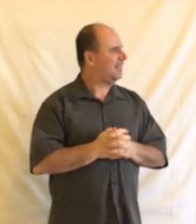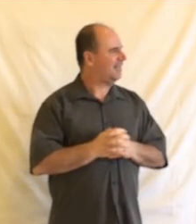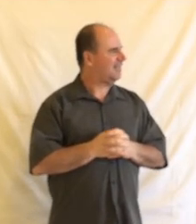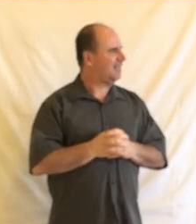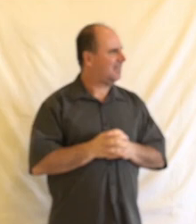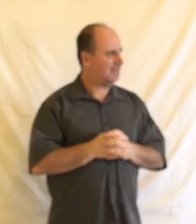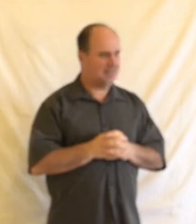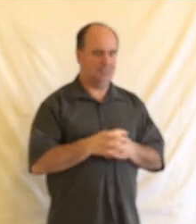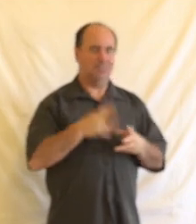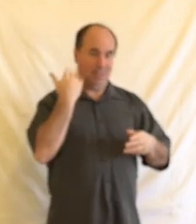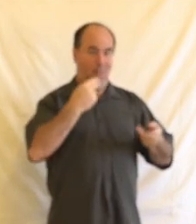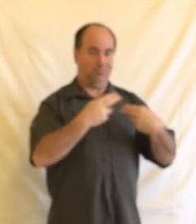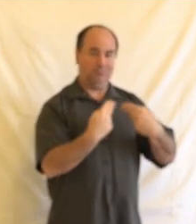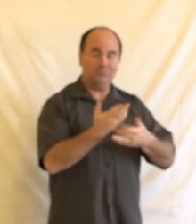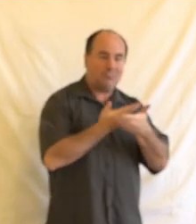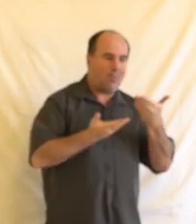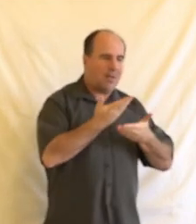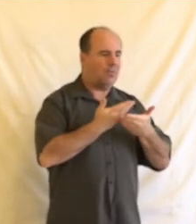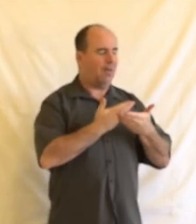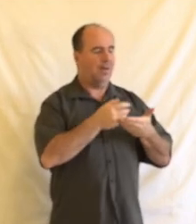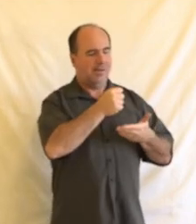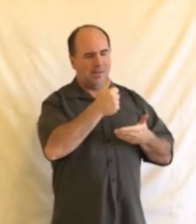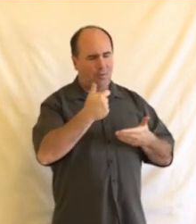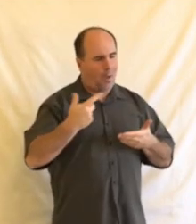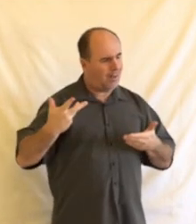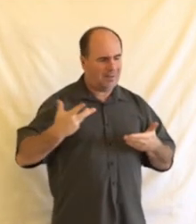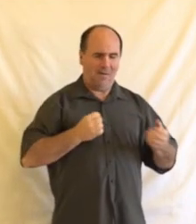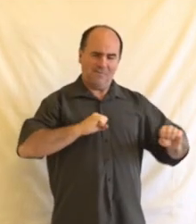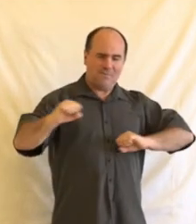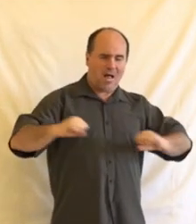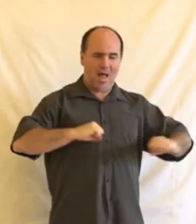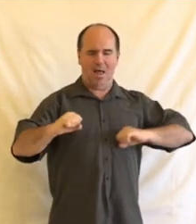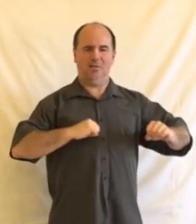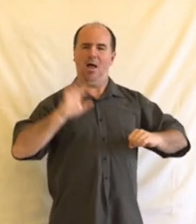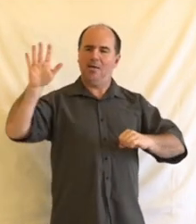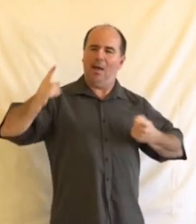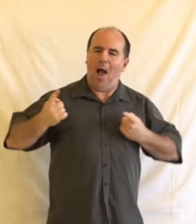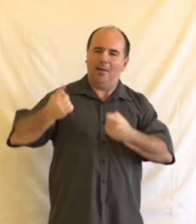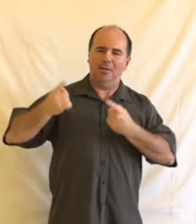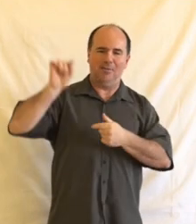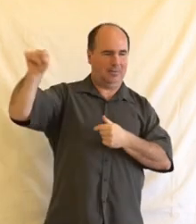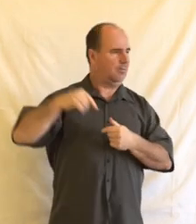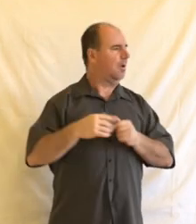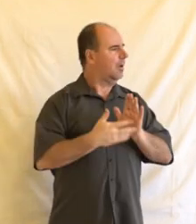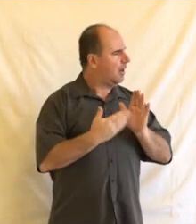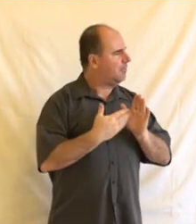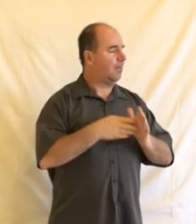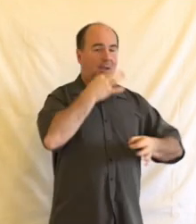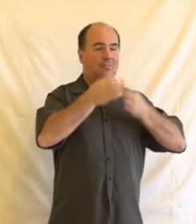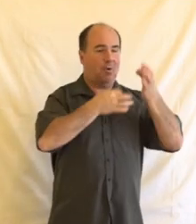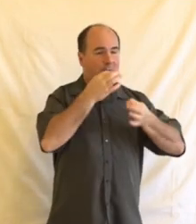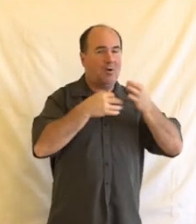komentoval několik vládních iniciativ. Ať už to byly ryze české iniciativy, jako informační koncepce